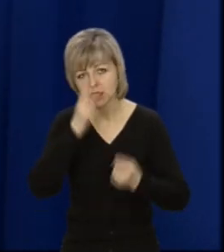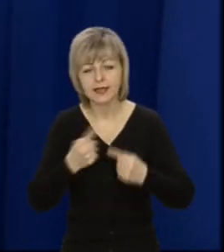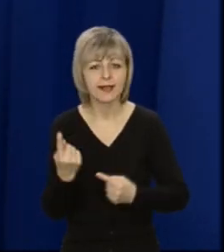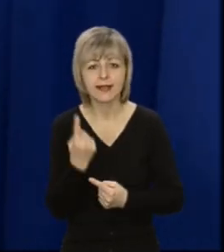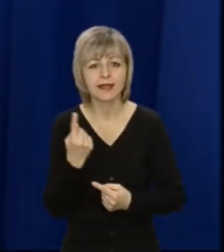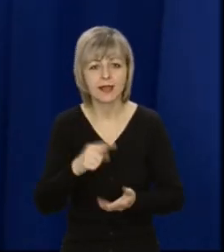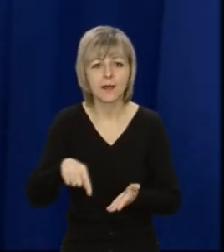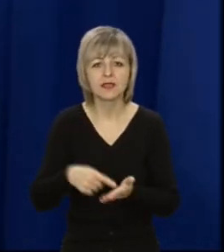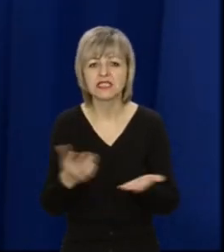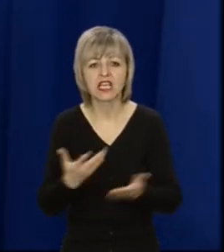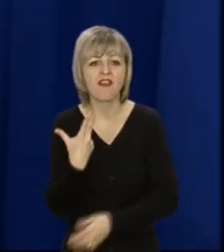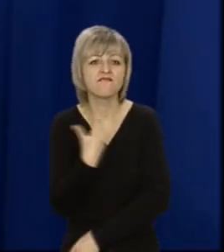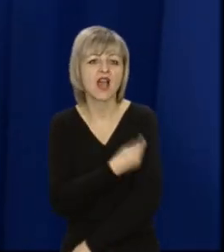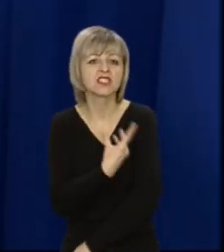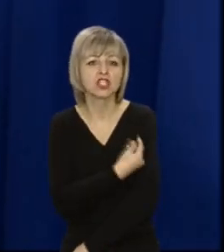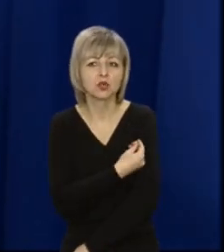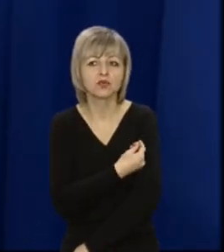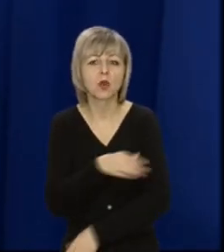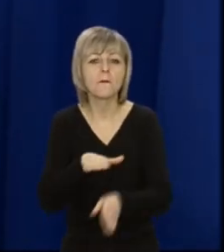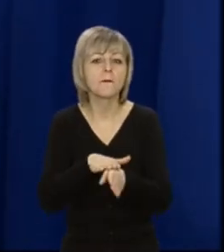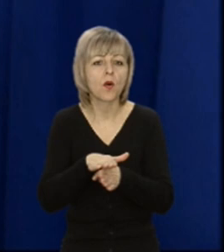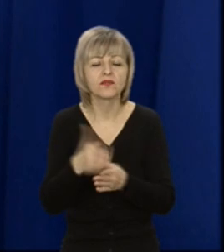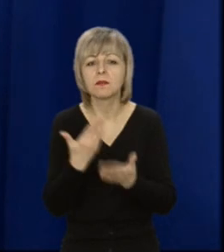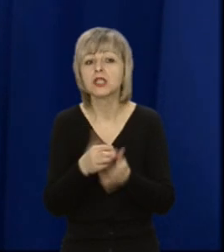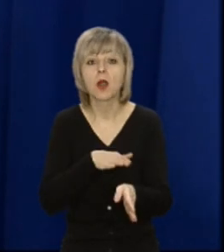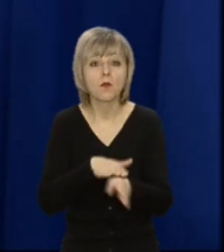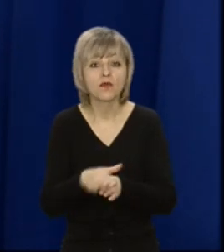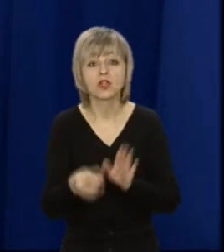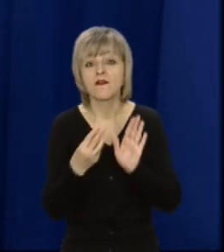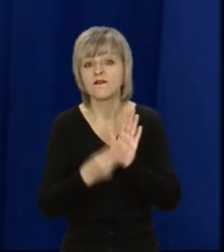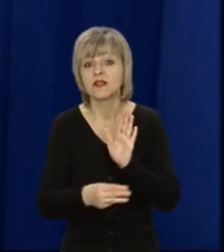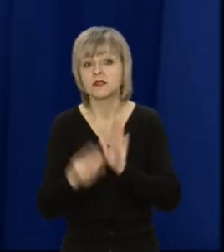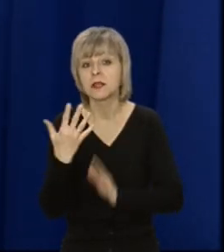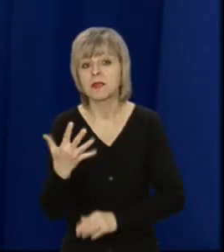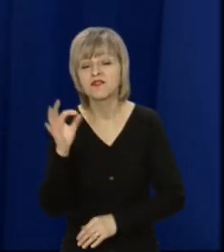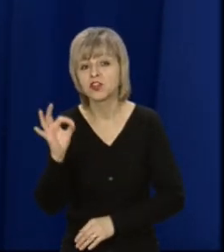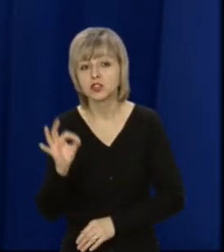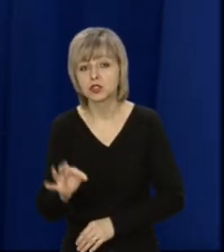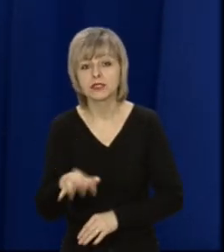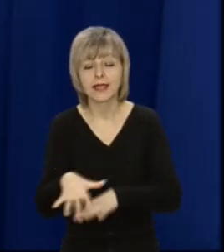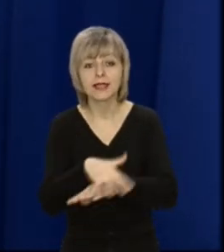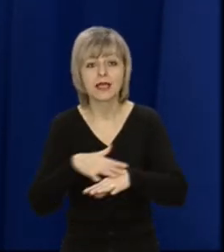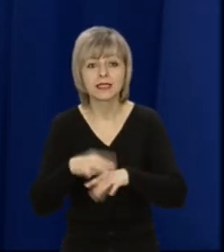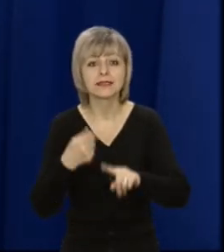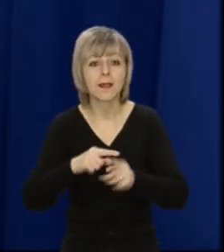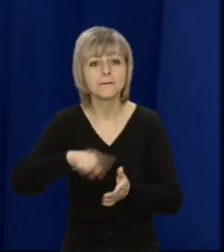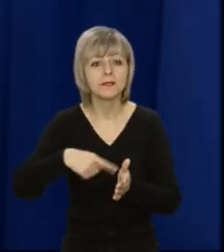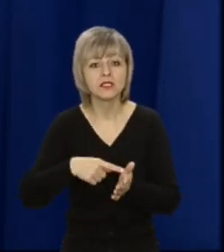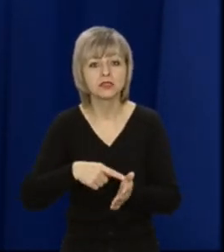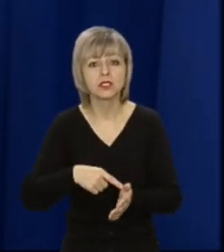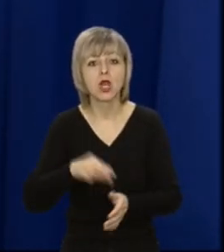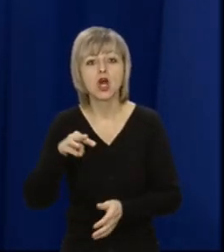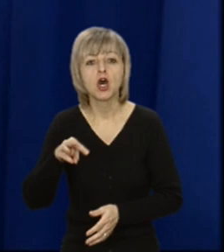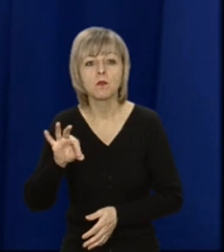єдине місто, яке вакцинувалося повністю, майже повністю 85% населення. Це місто